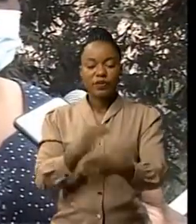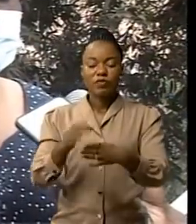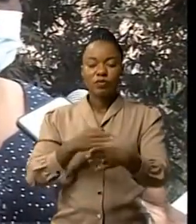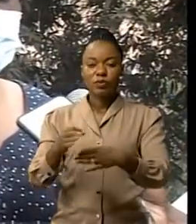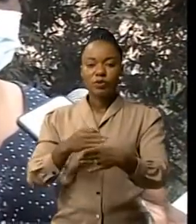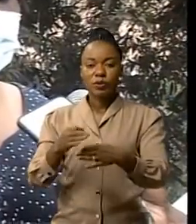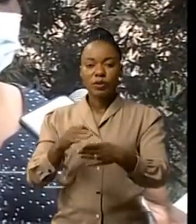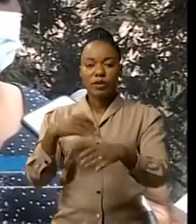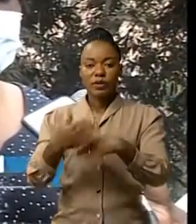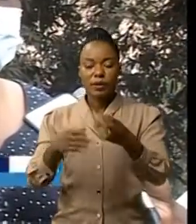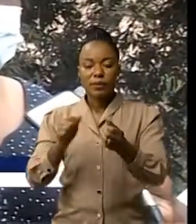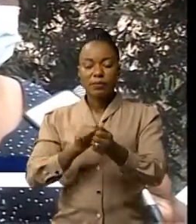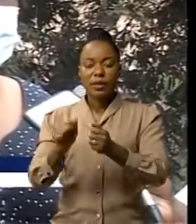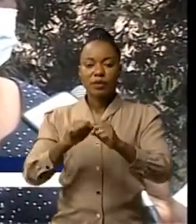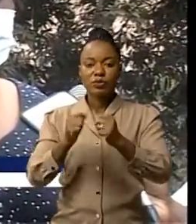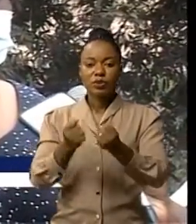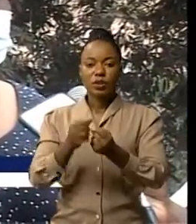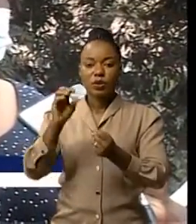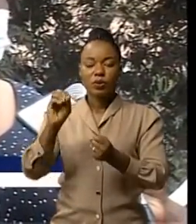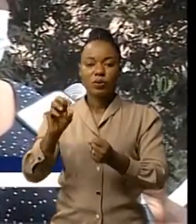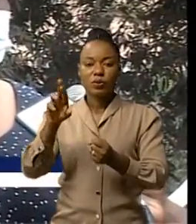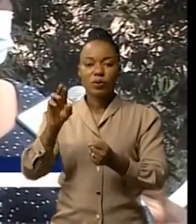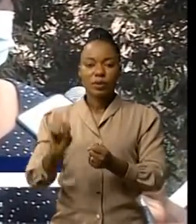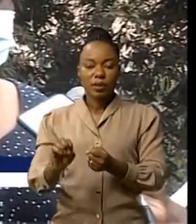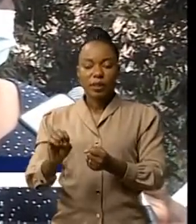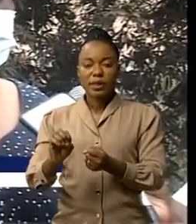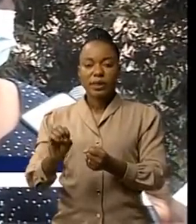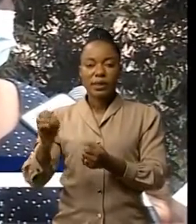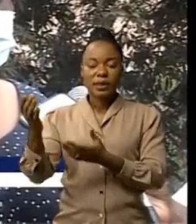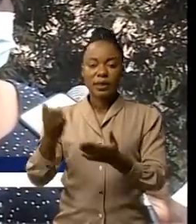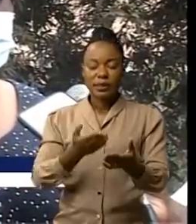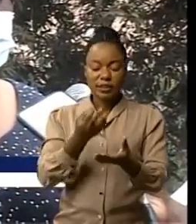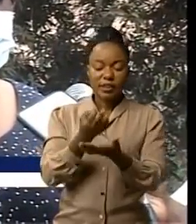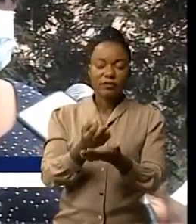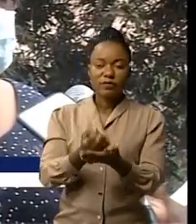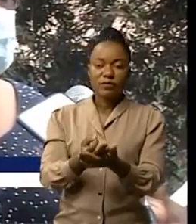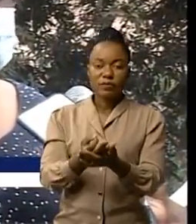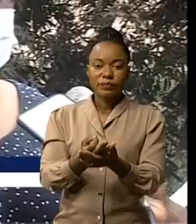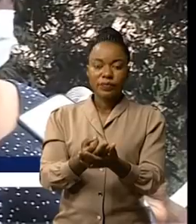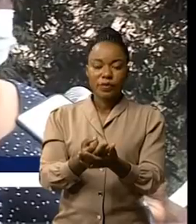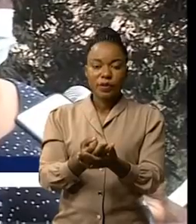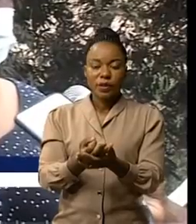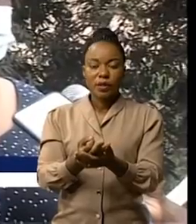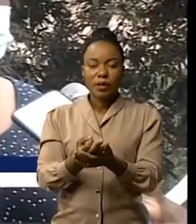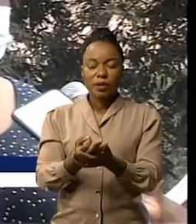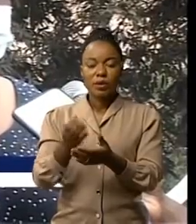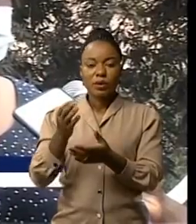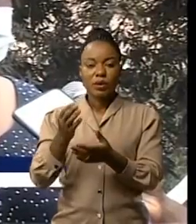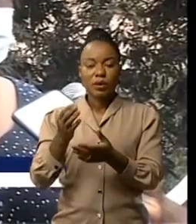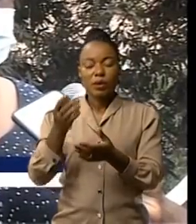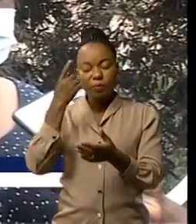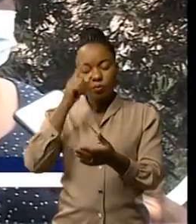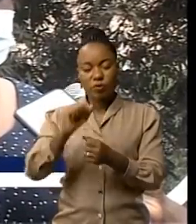par la société ORE qui a reçu le fonds du trésor public pour renforcer les